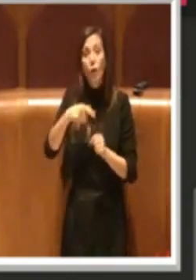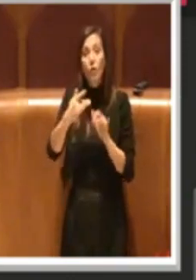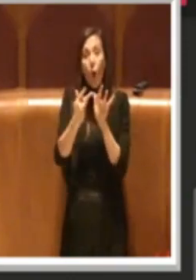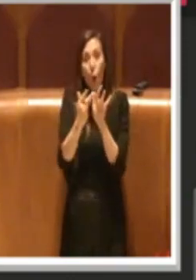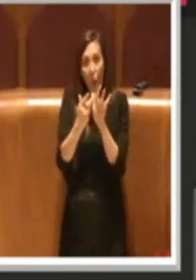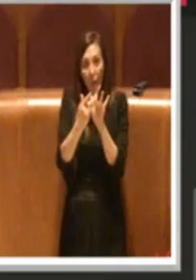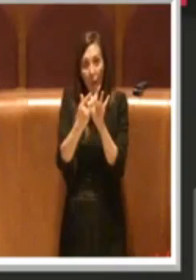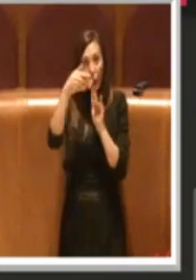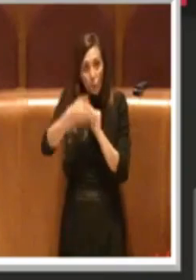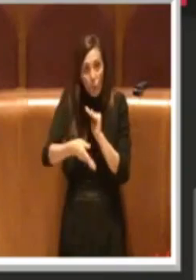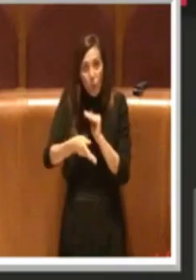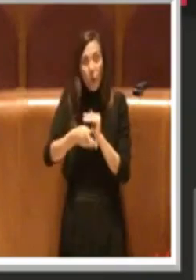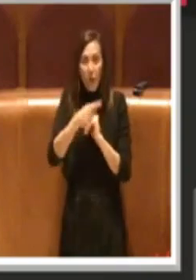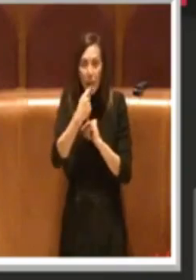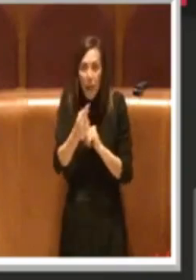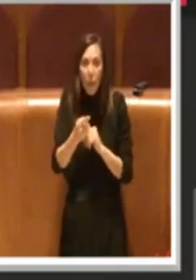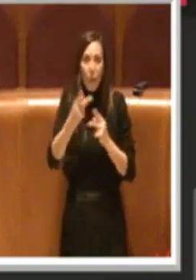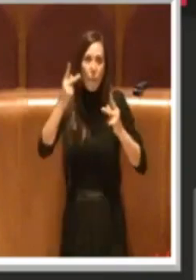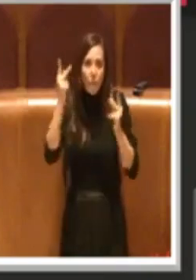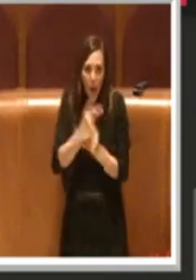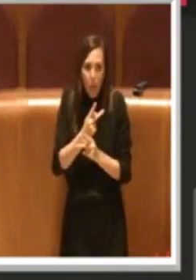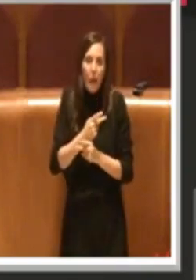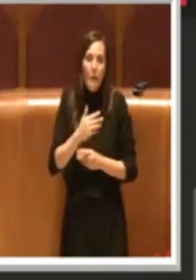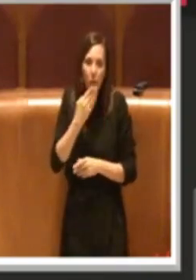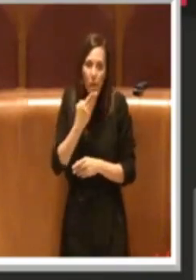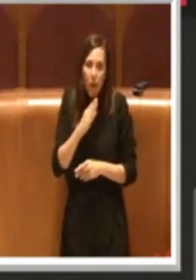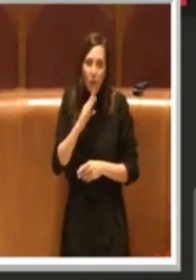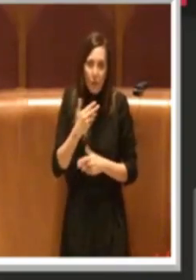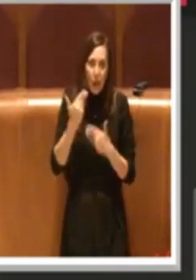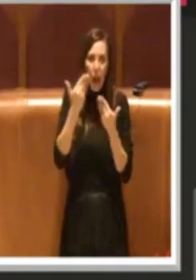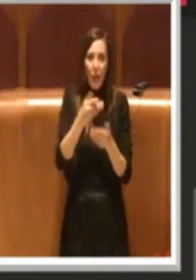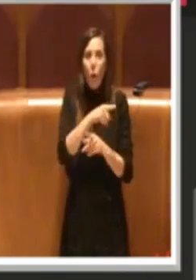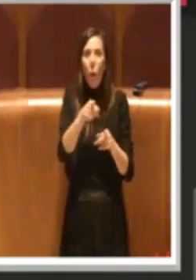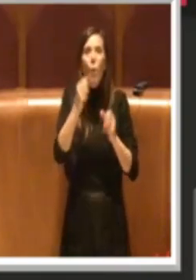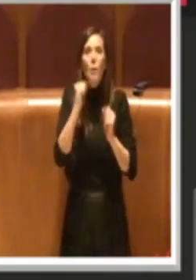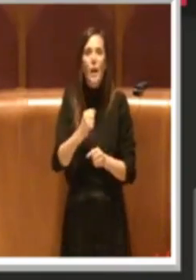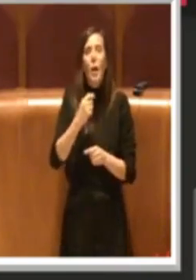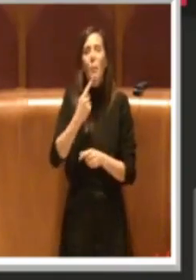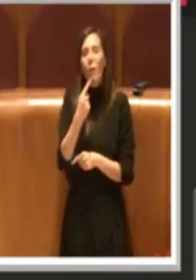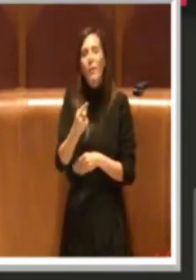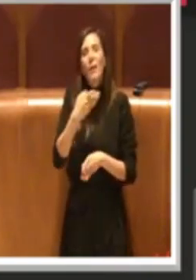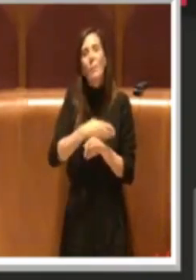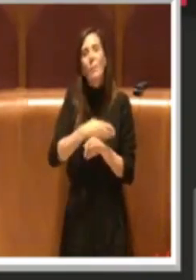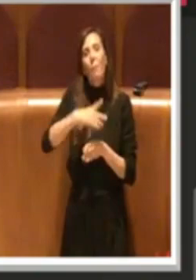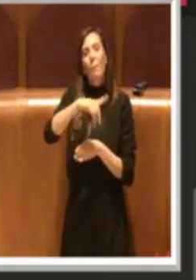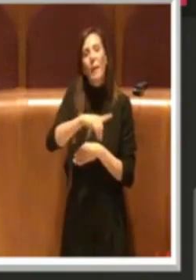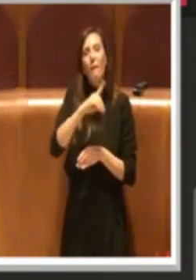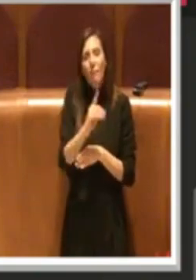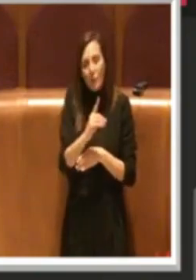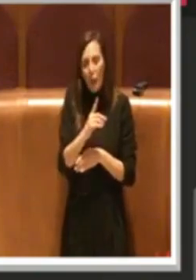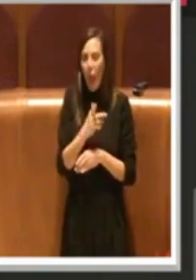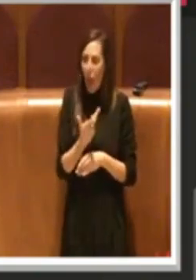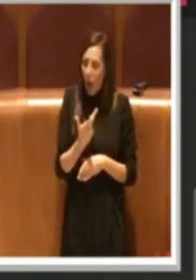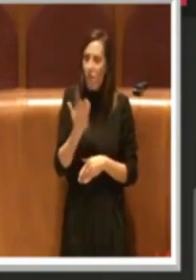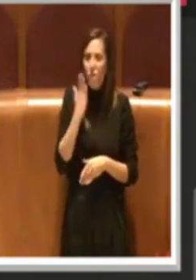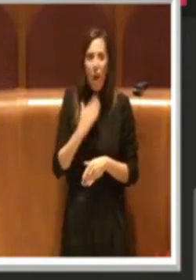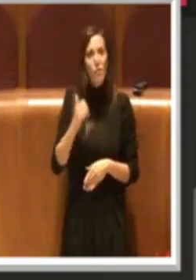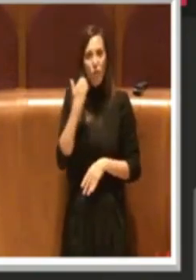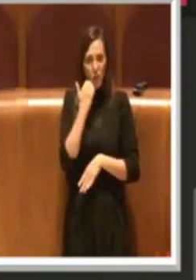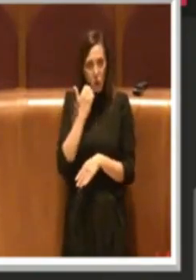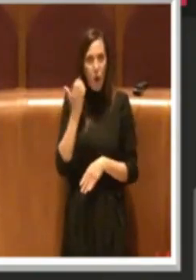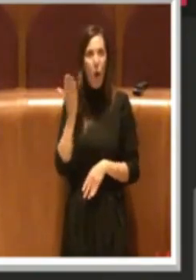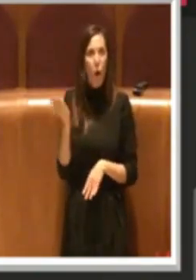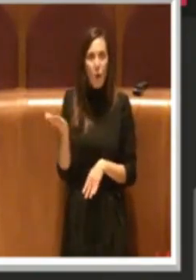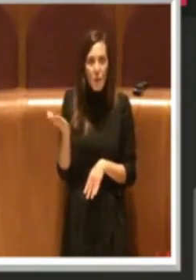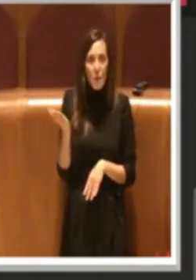faccia di bronzo per presentare una delibera che va in senso ampiamente restrittivo rispetto a